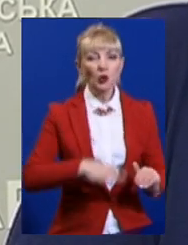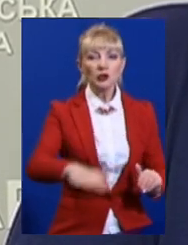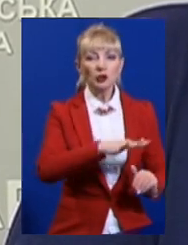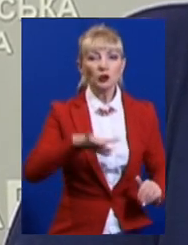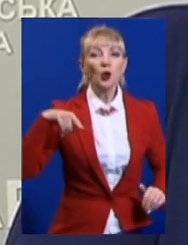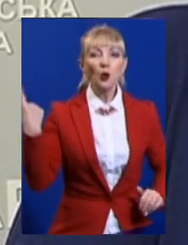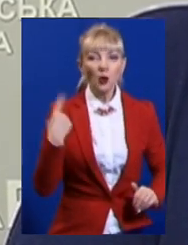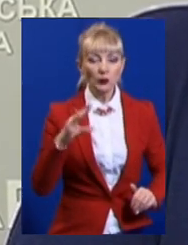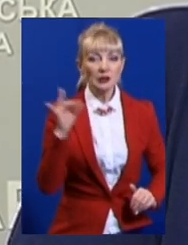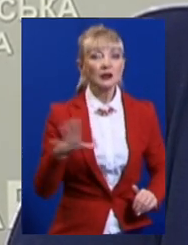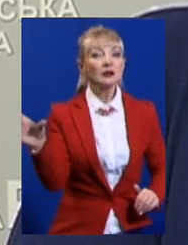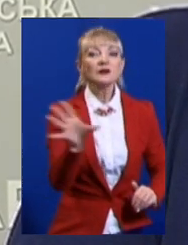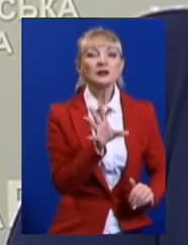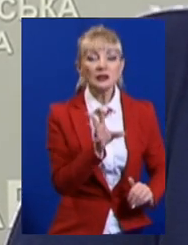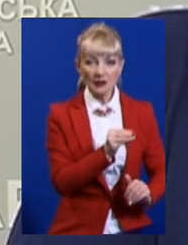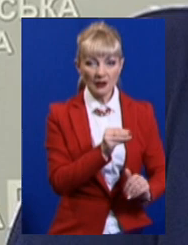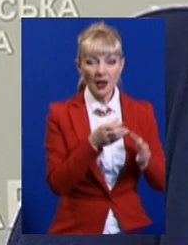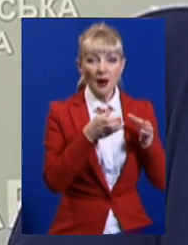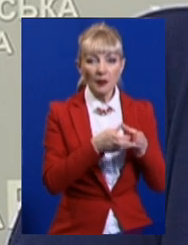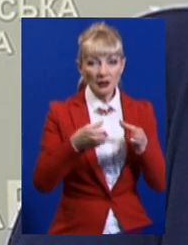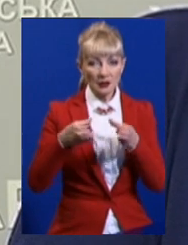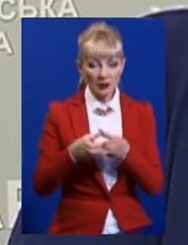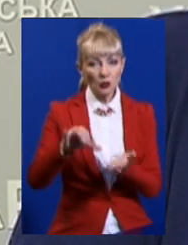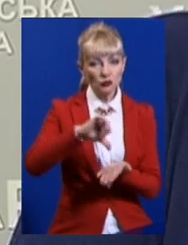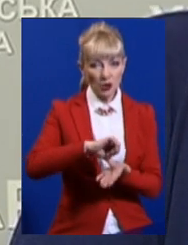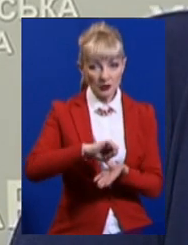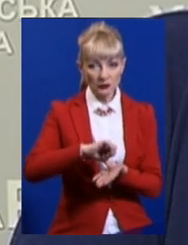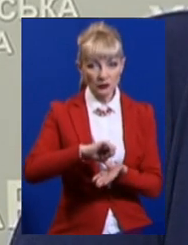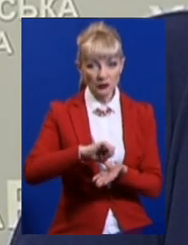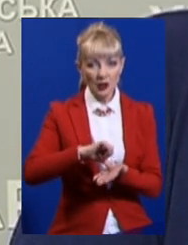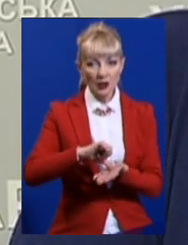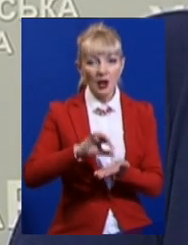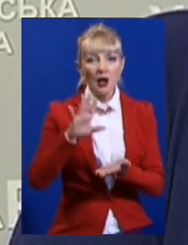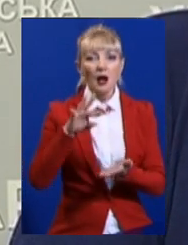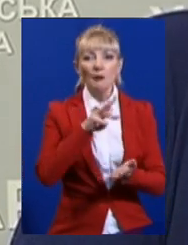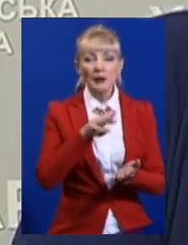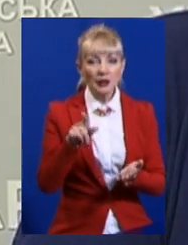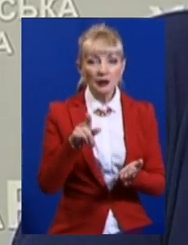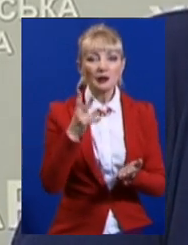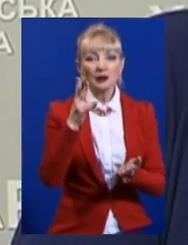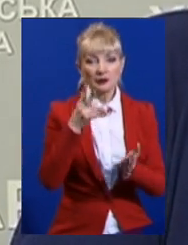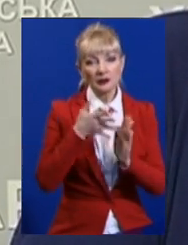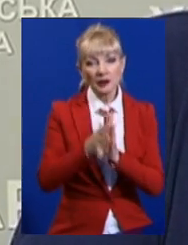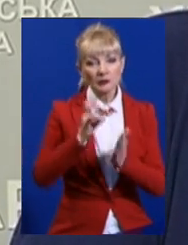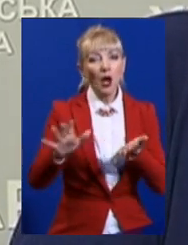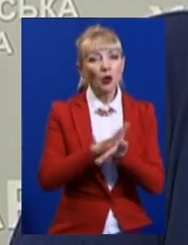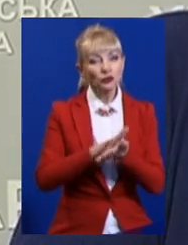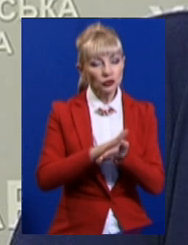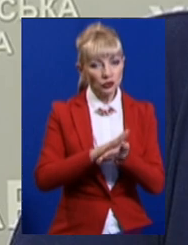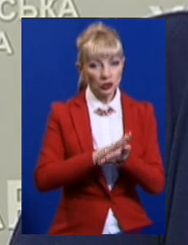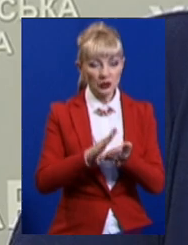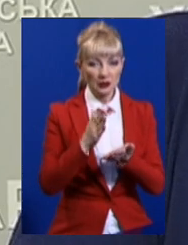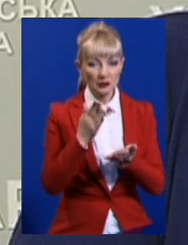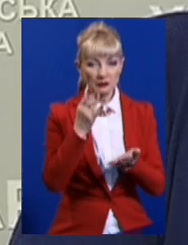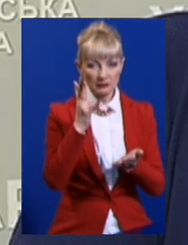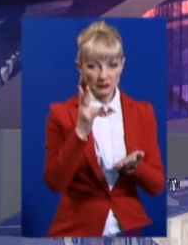області і всі структурні підрозділи задіяний, ми витрачаємо на очищену від снігу десь мільйон